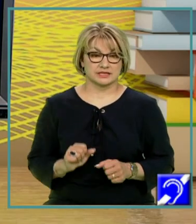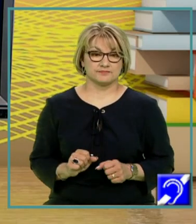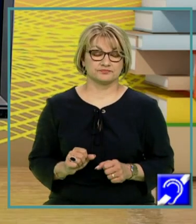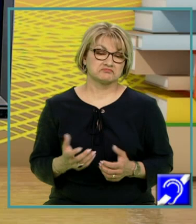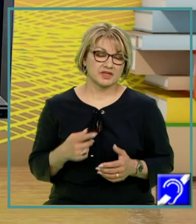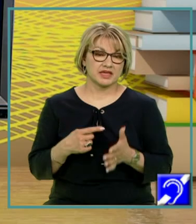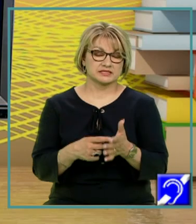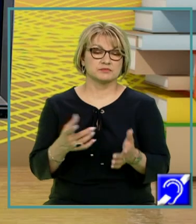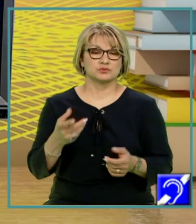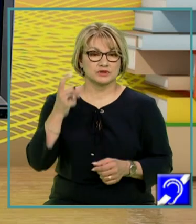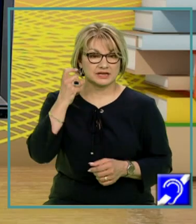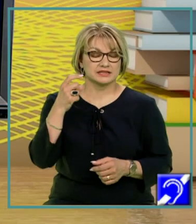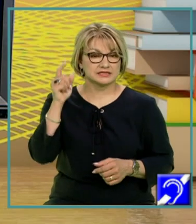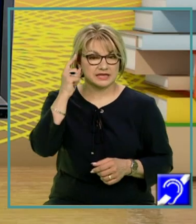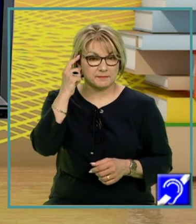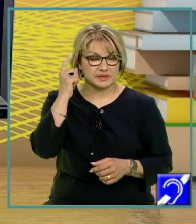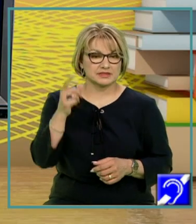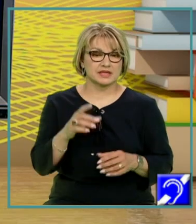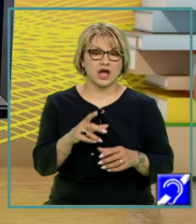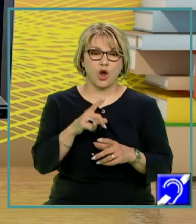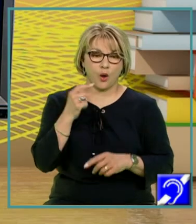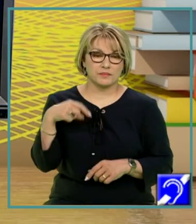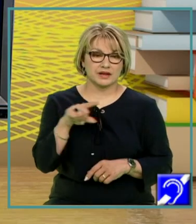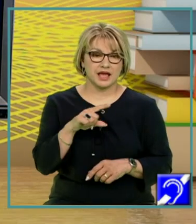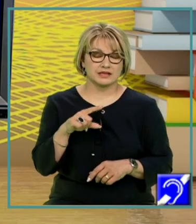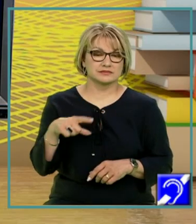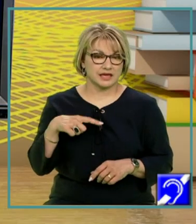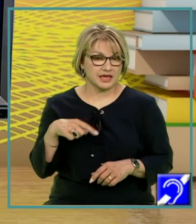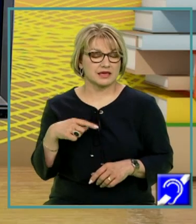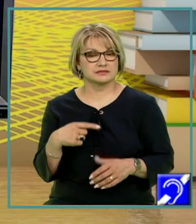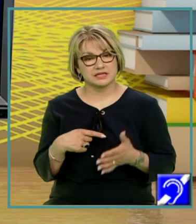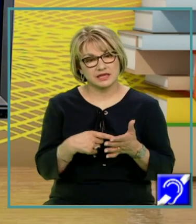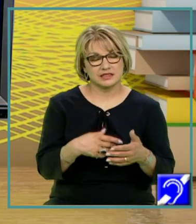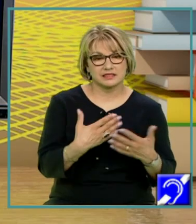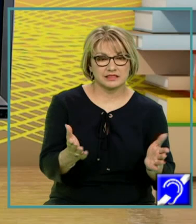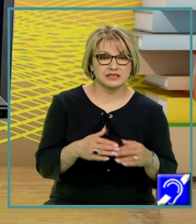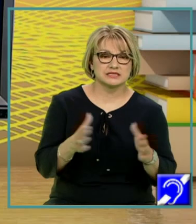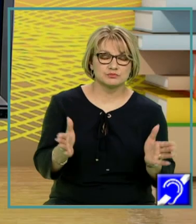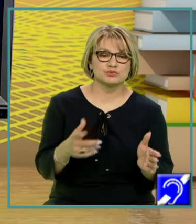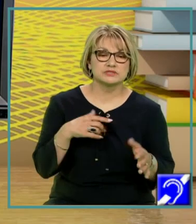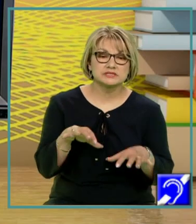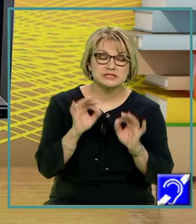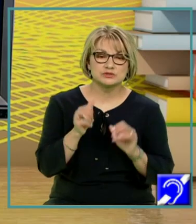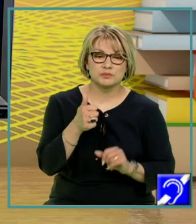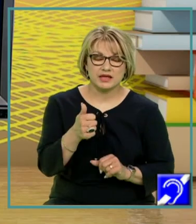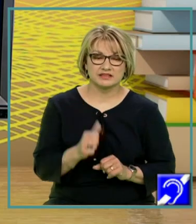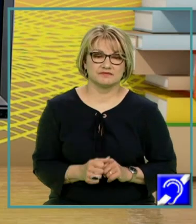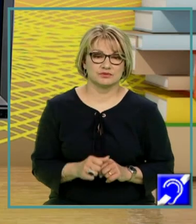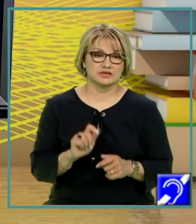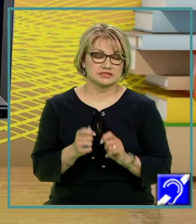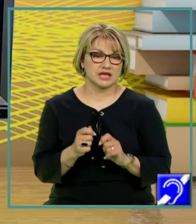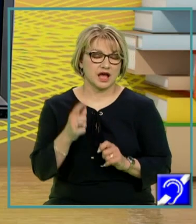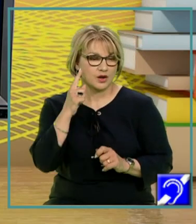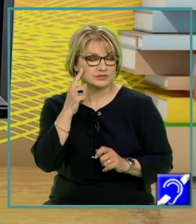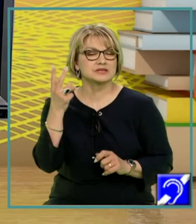este mai degrabă predispusă la descoperii cu certitudine adevăruri sau este predispusă la descoperii adevărurile sau de a se prinde că